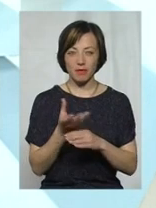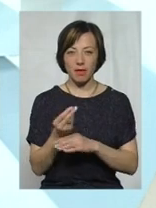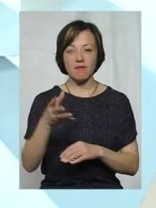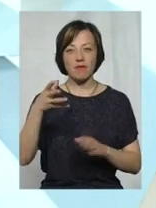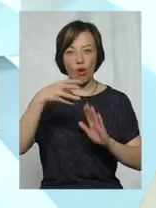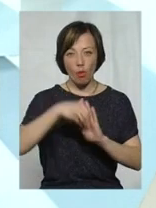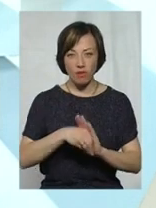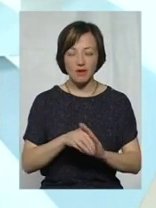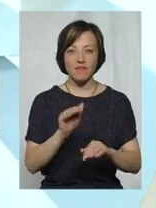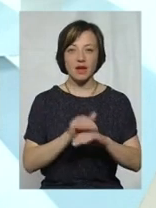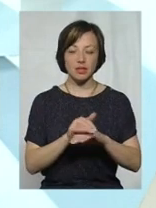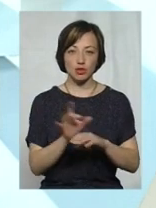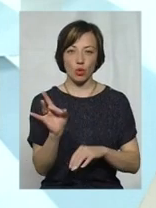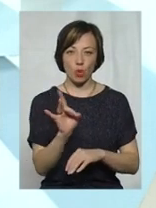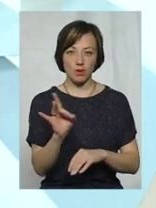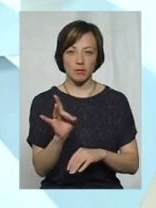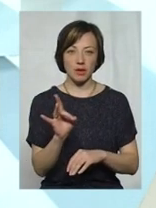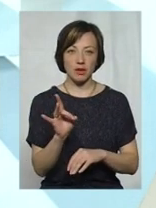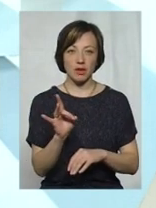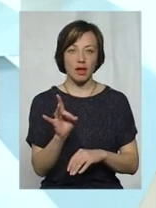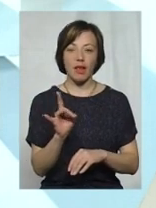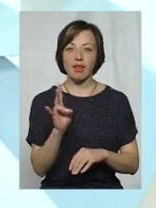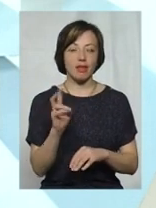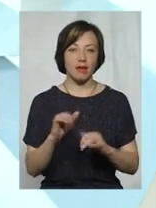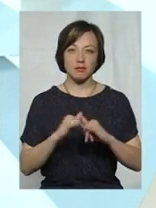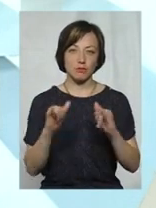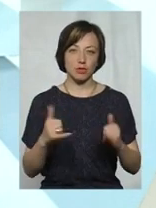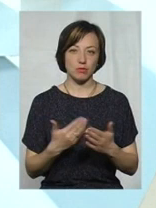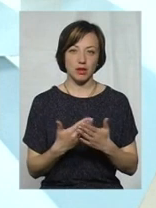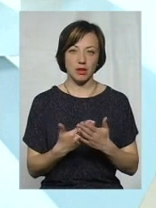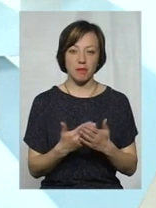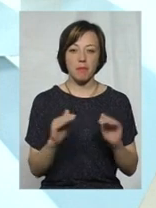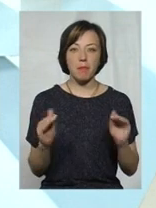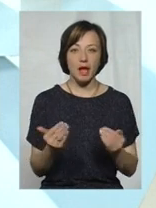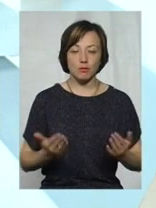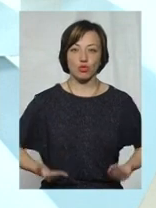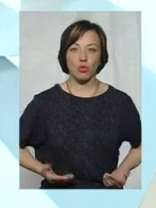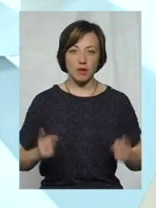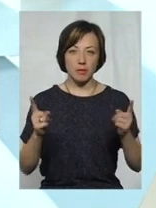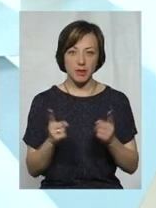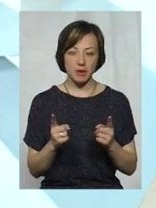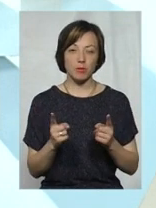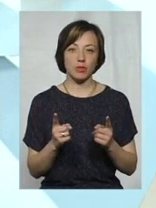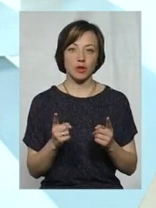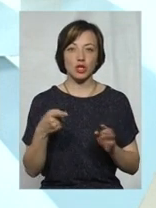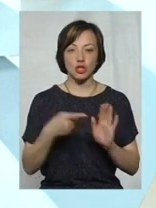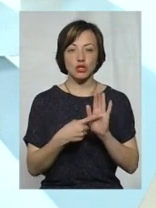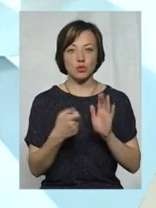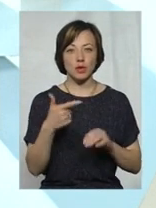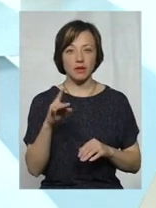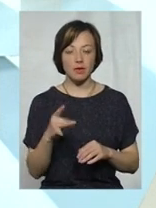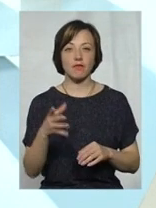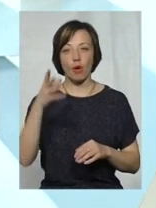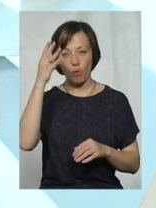враховуються їх фактичні розміри. Тобто, ми в ніякому разі не збільшуємо, якщо вони навіть менші, ніж прожитковий мінімум, а в ціній 1600 гривень